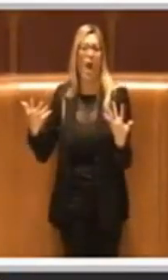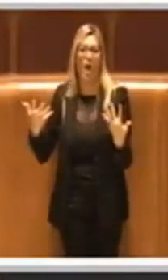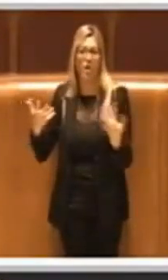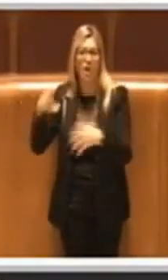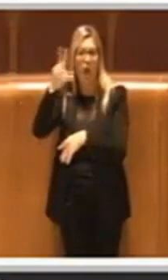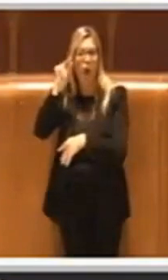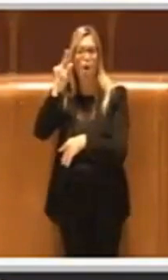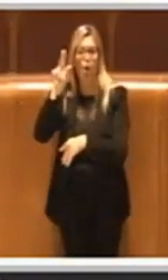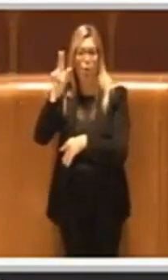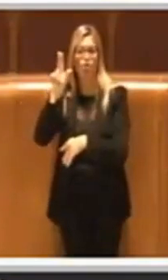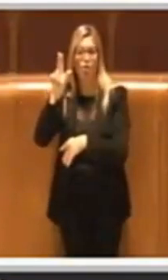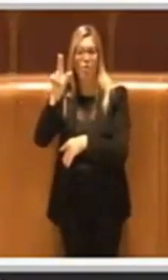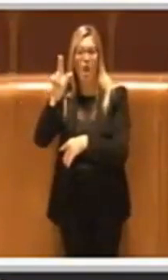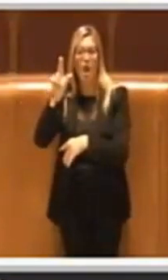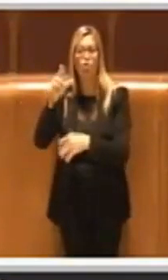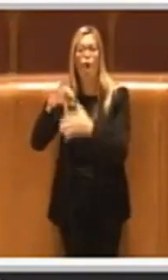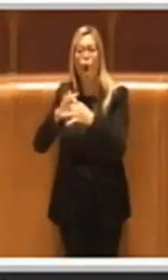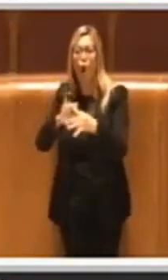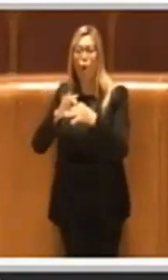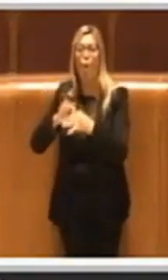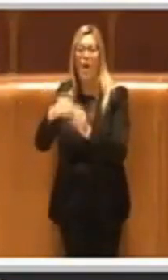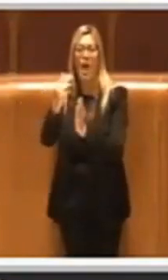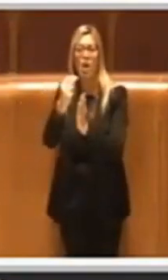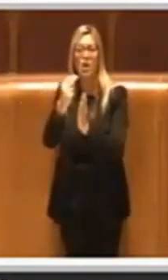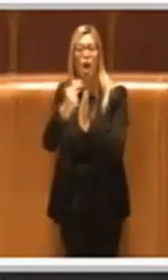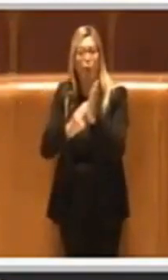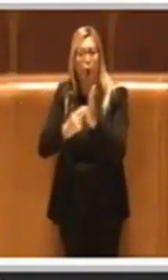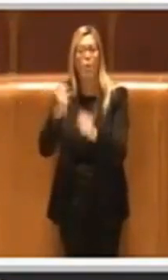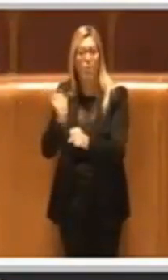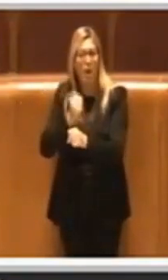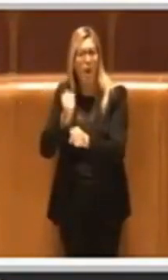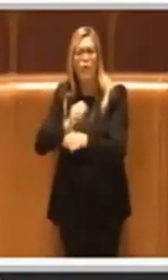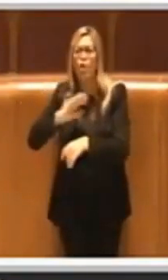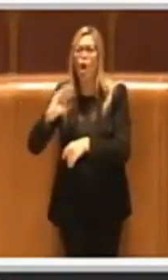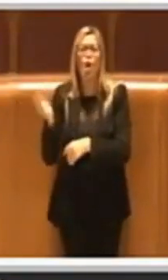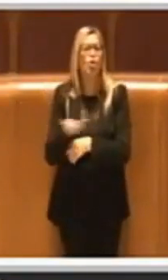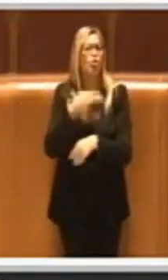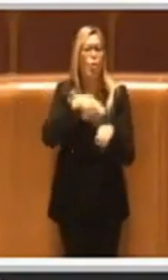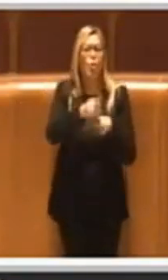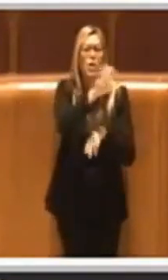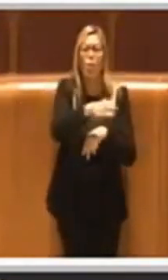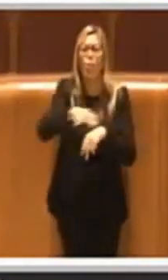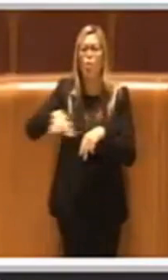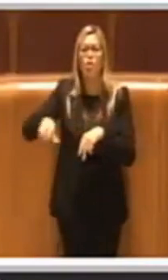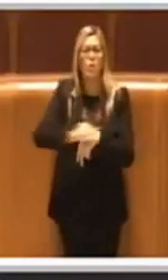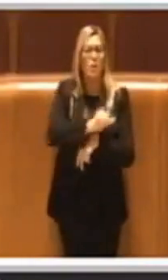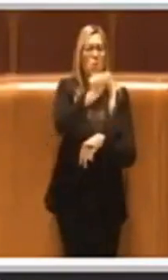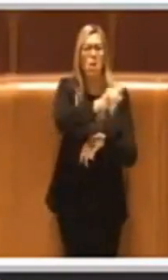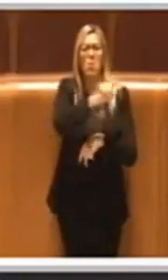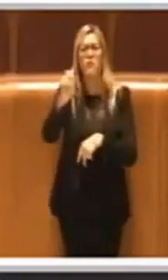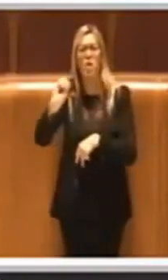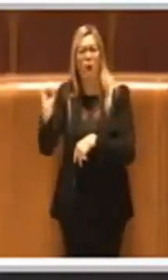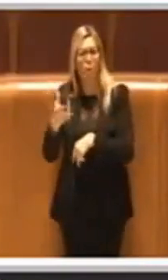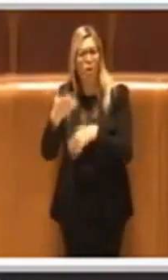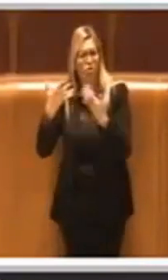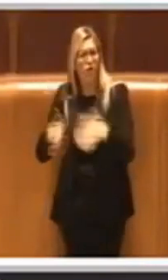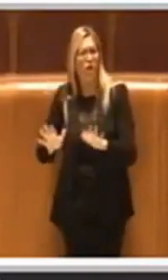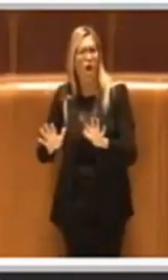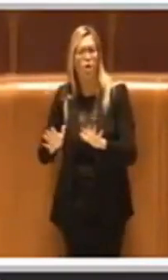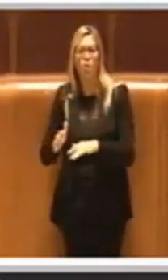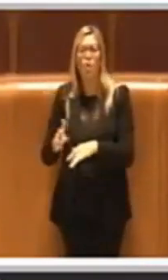anche all'enorme lavoro che hanno saputo fare i nostri municipi tutti, dal primo al quindicesimo. Grazie Presidente.